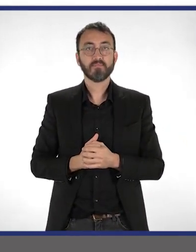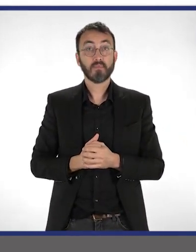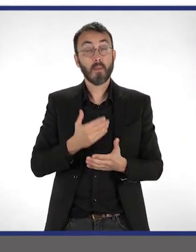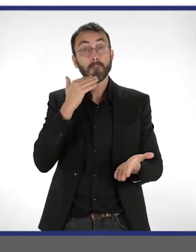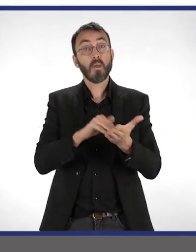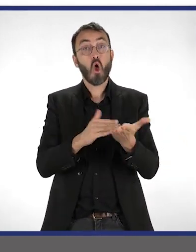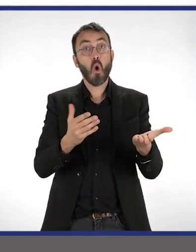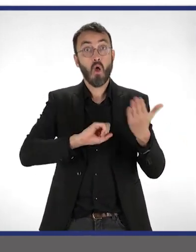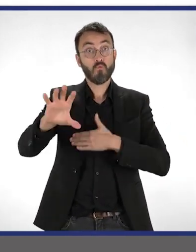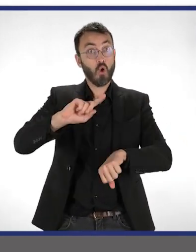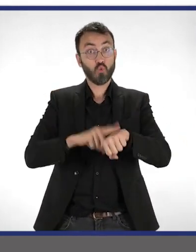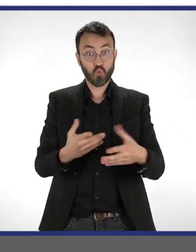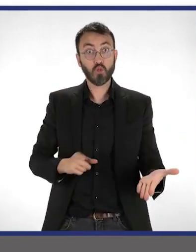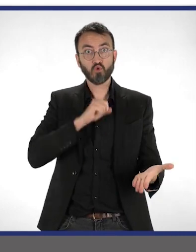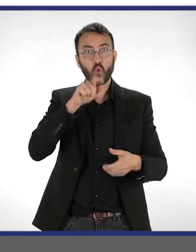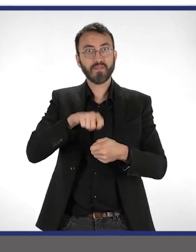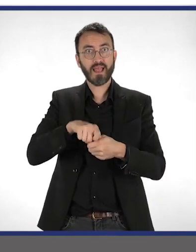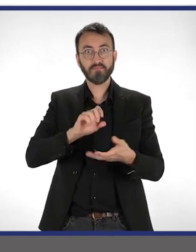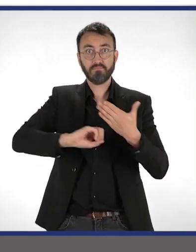Idéalement, il faut poster l'enveloppe le jour du test.